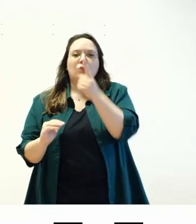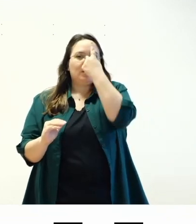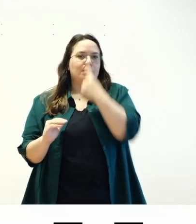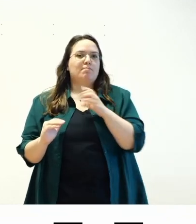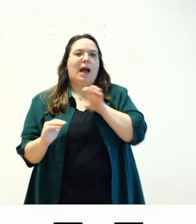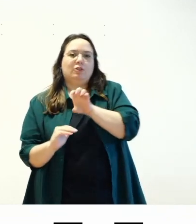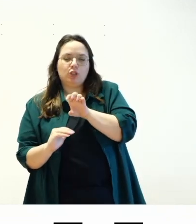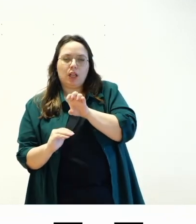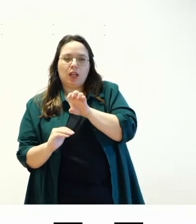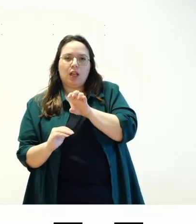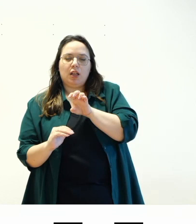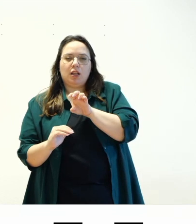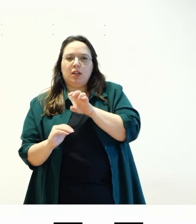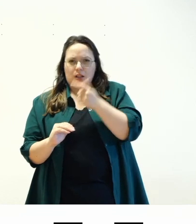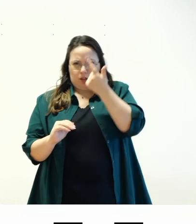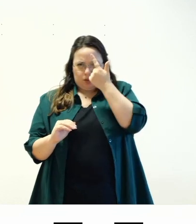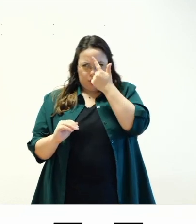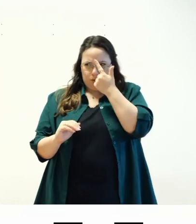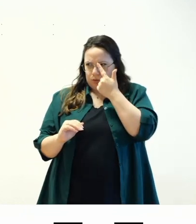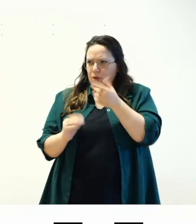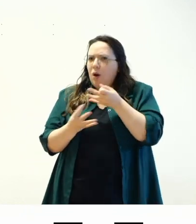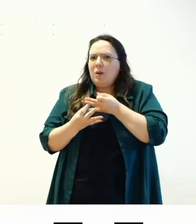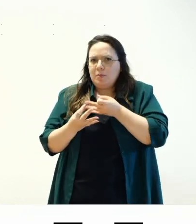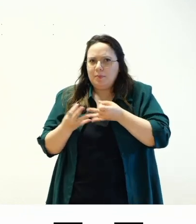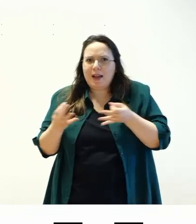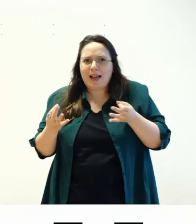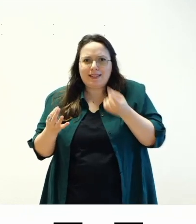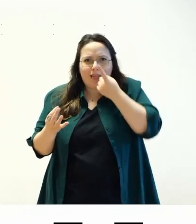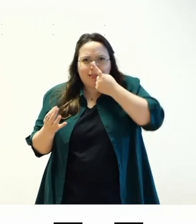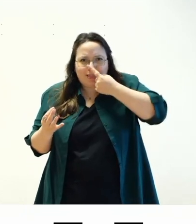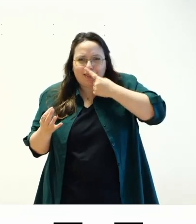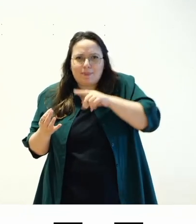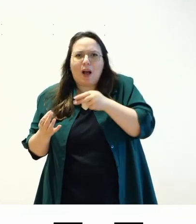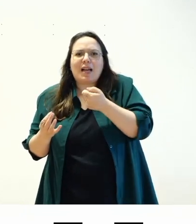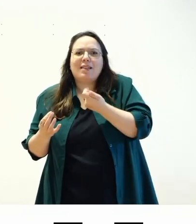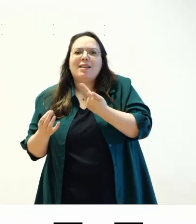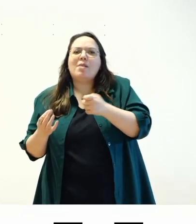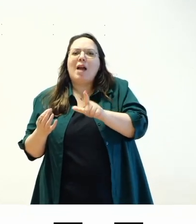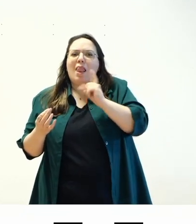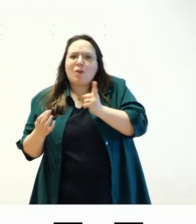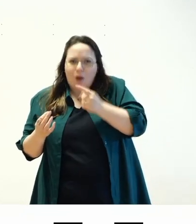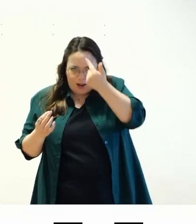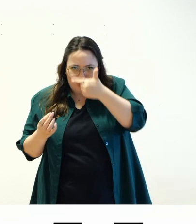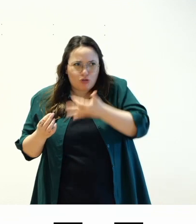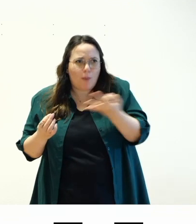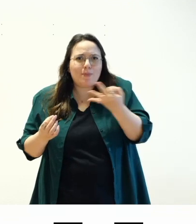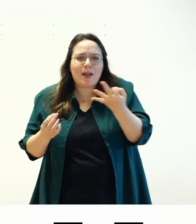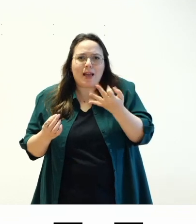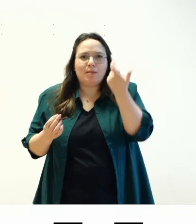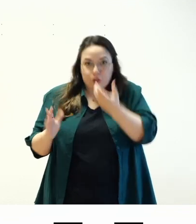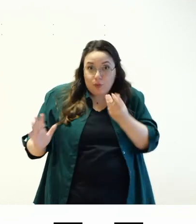esattamente perché vado a inserire i singoli so esattamente qual è l'html del blocco e l